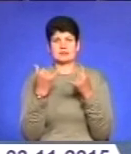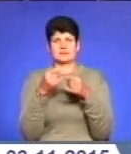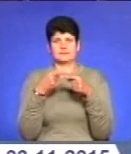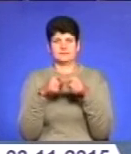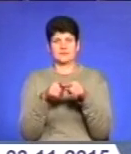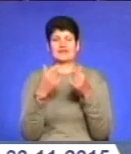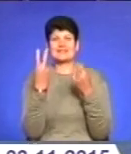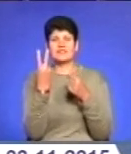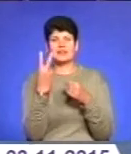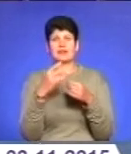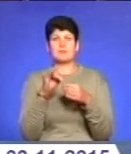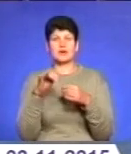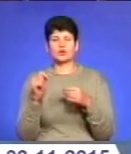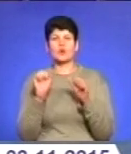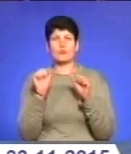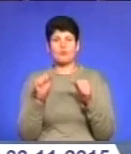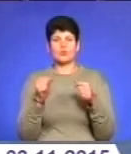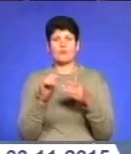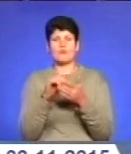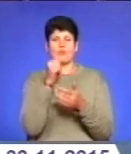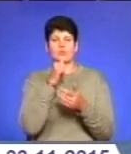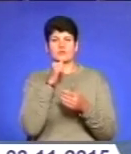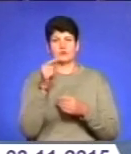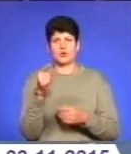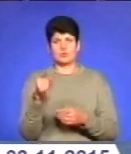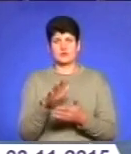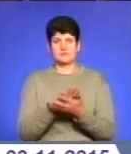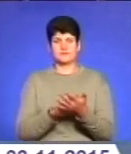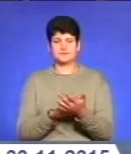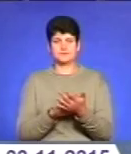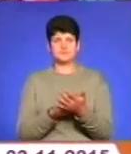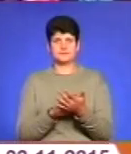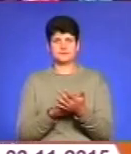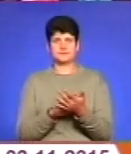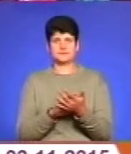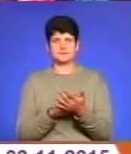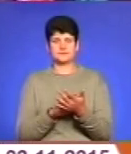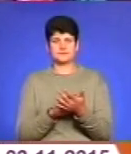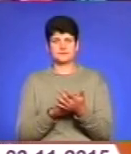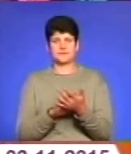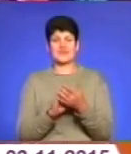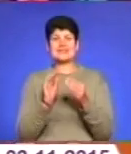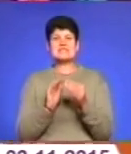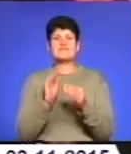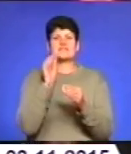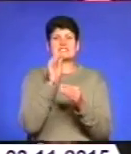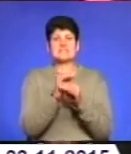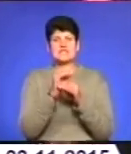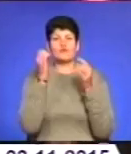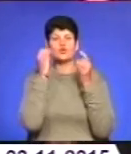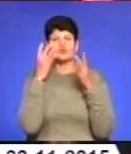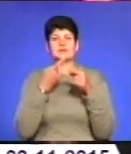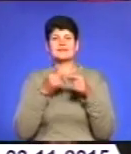лабораторії уже за кілька тижнів зможуть протестувати тернополяни. Далі Олена Брода. Інвестиції в культуру. Цей